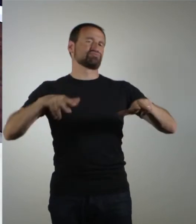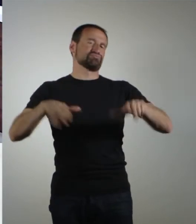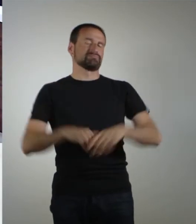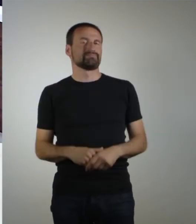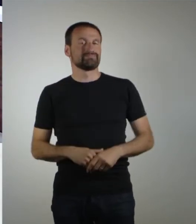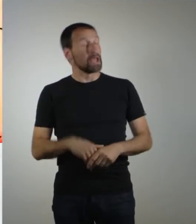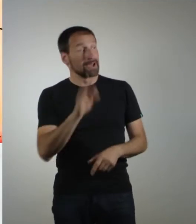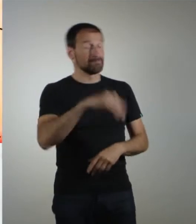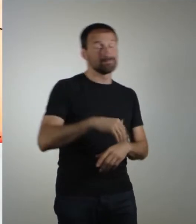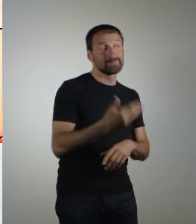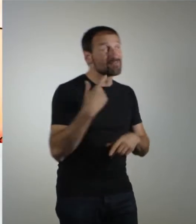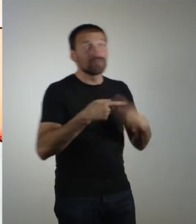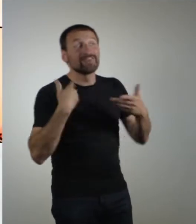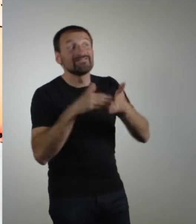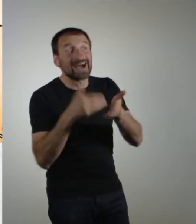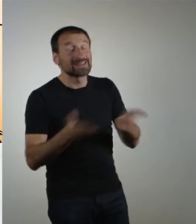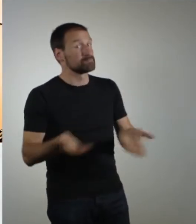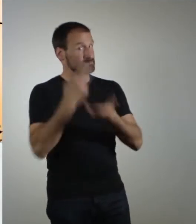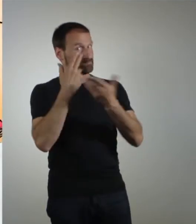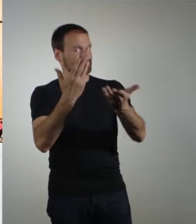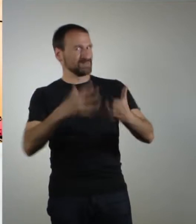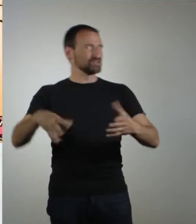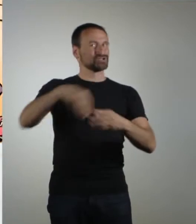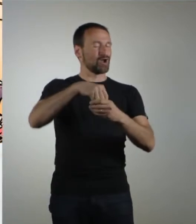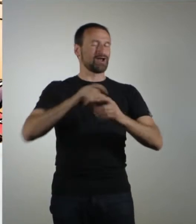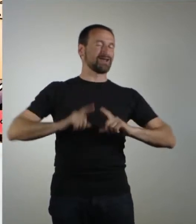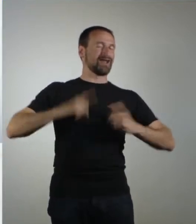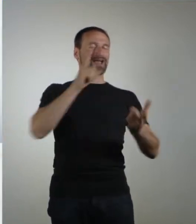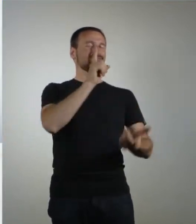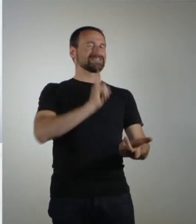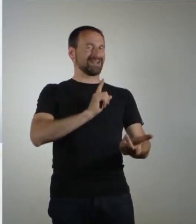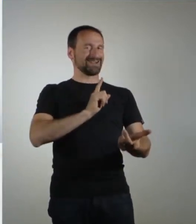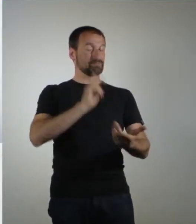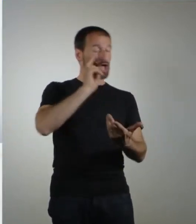erst einmal zu Join Lifestyle. Denn, aus alt mach neu, geht auch anders!